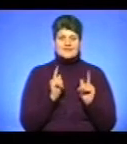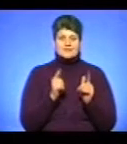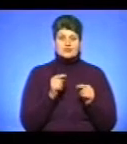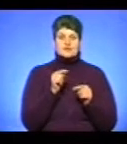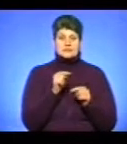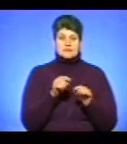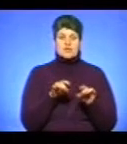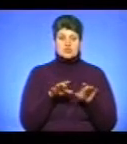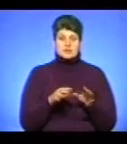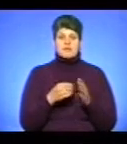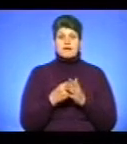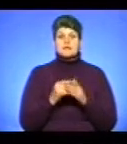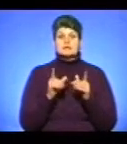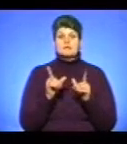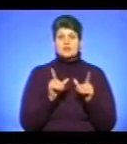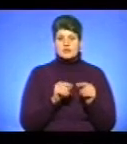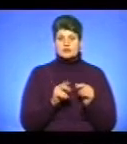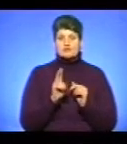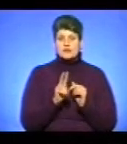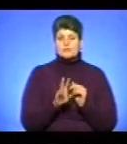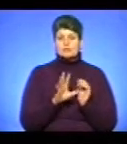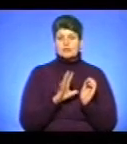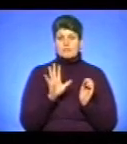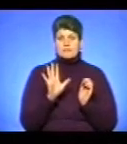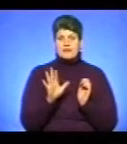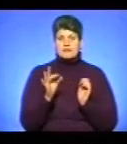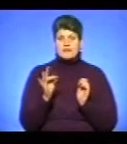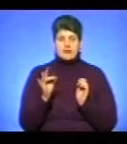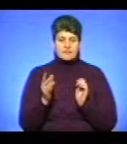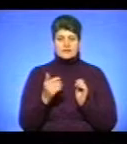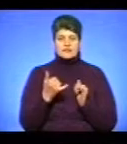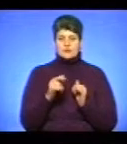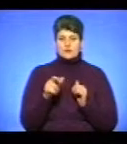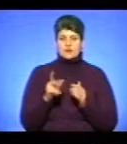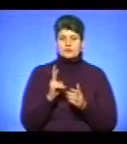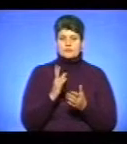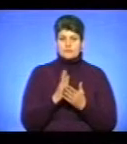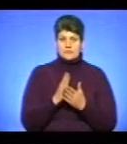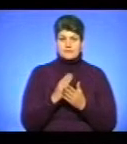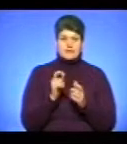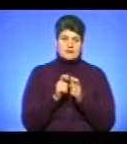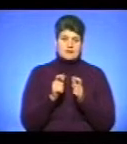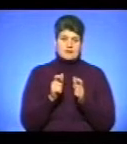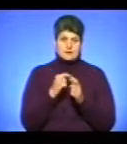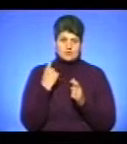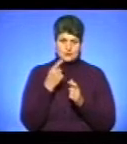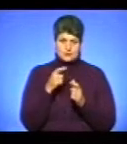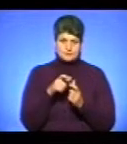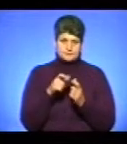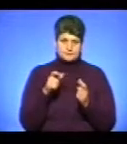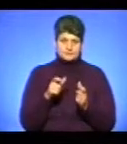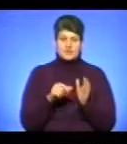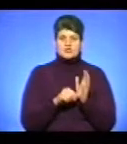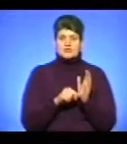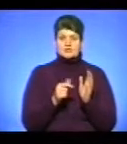цим рішенням, вартість проїзду у тролейбусах становила 5 гривень для пасажирів, які користуються персоніфікованою карткою тернополянина.